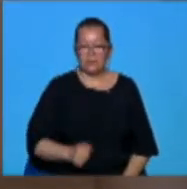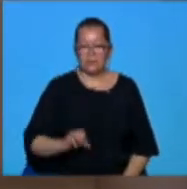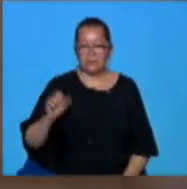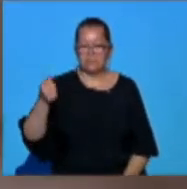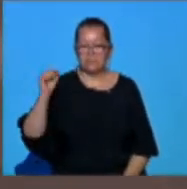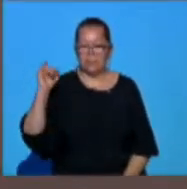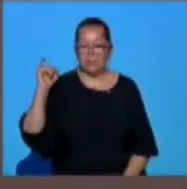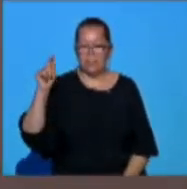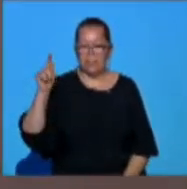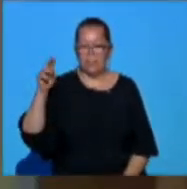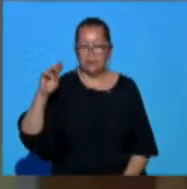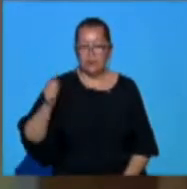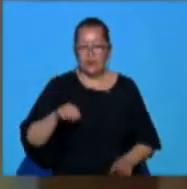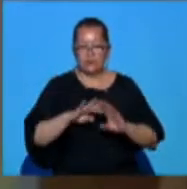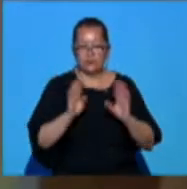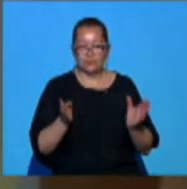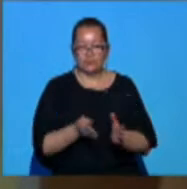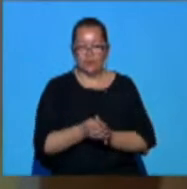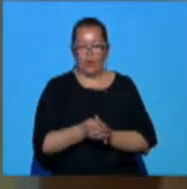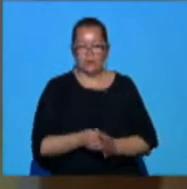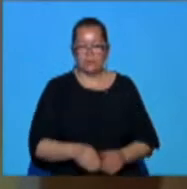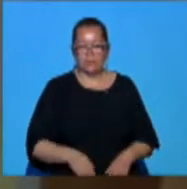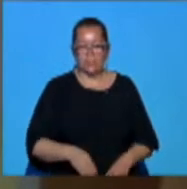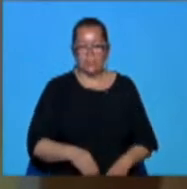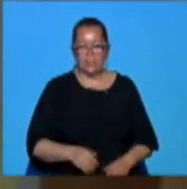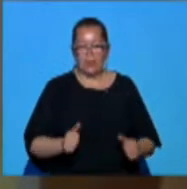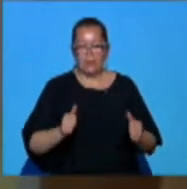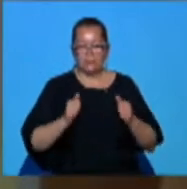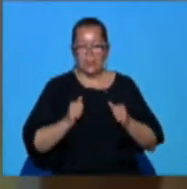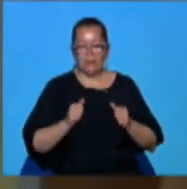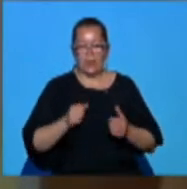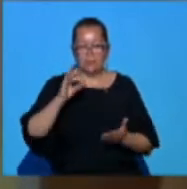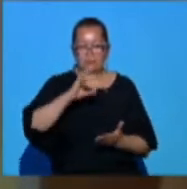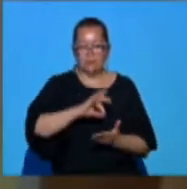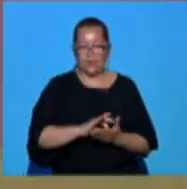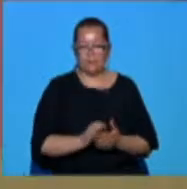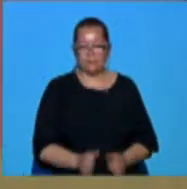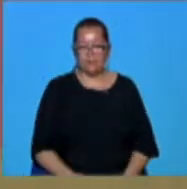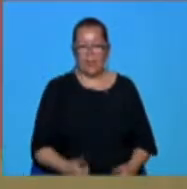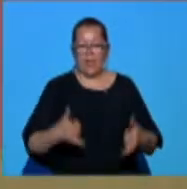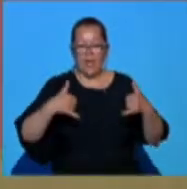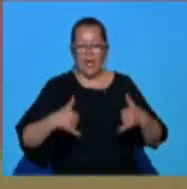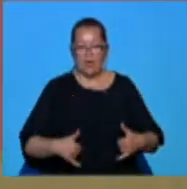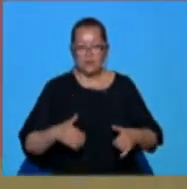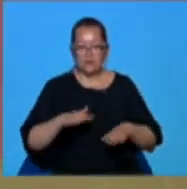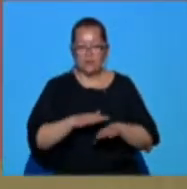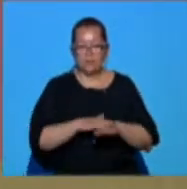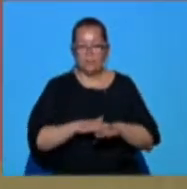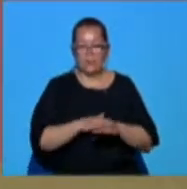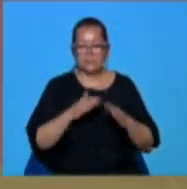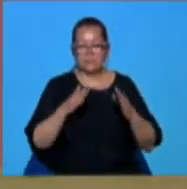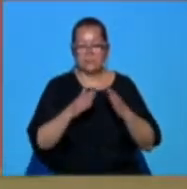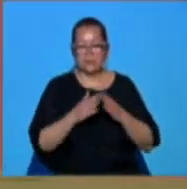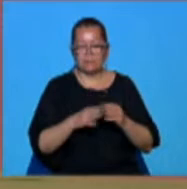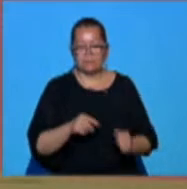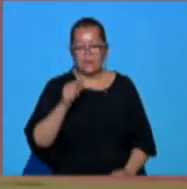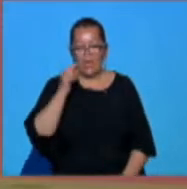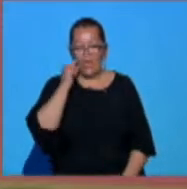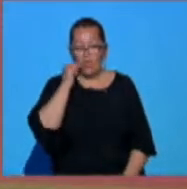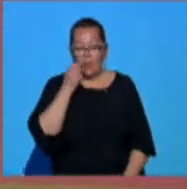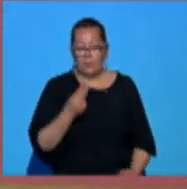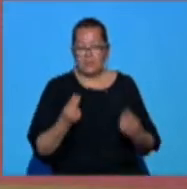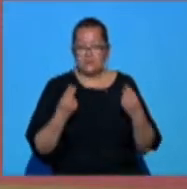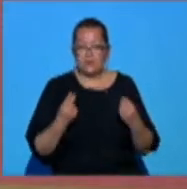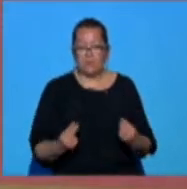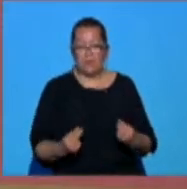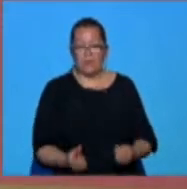Sighișoara și a participat la toate edițiile taberei. Toate fiecare dată aici mă simt ca acasă, oamenii sunt primitori, sunt